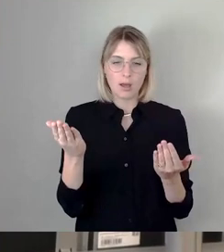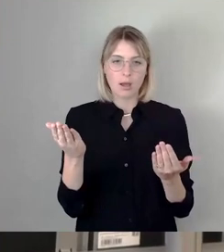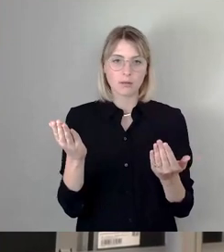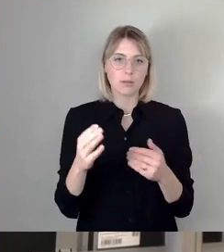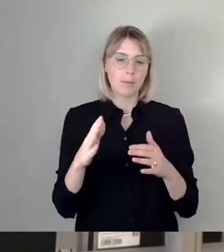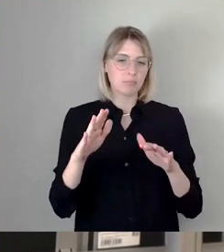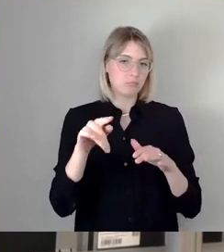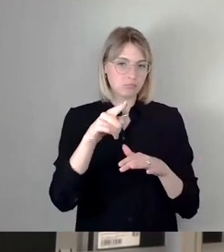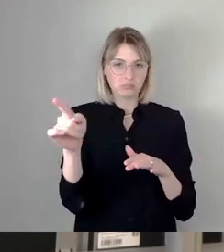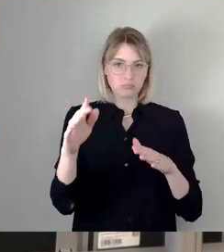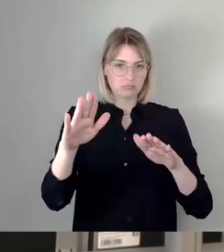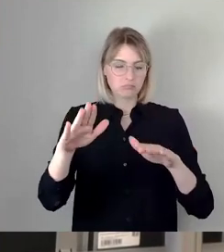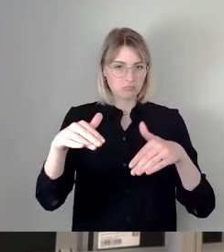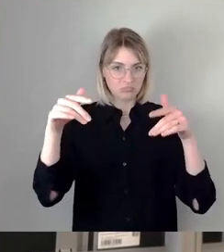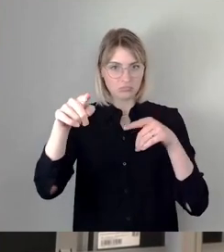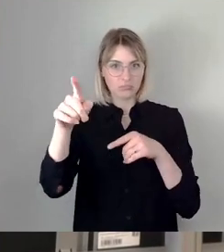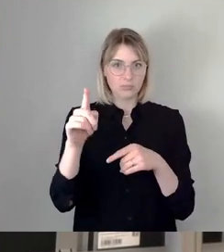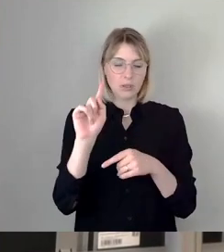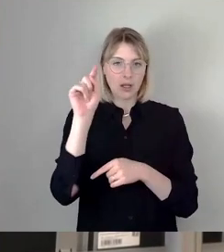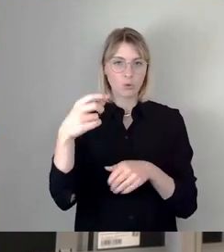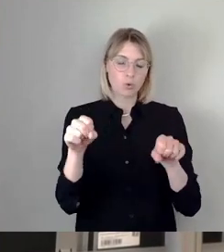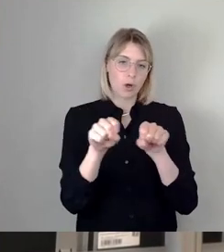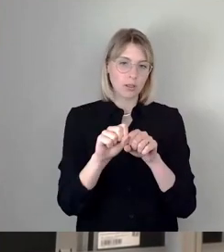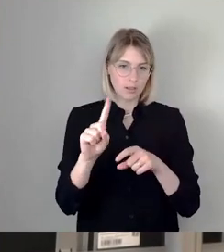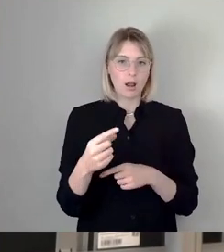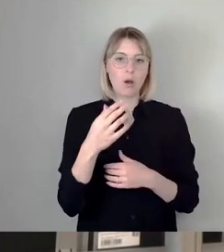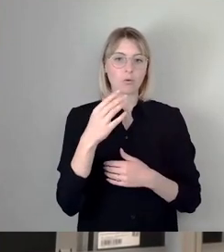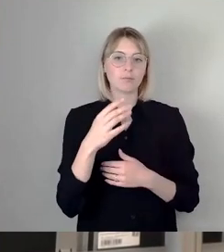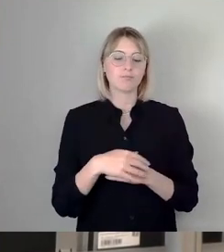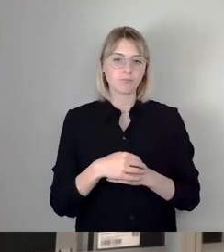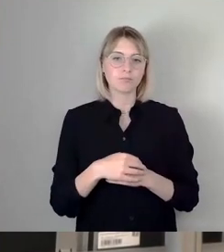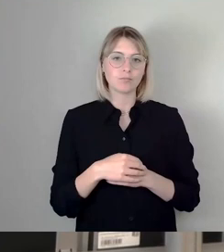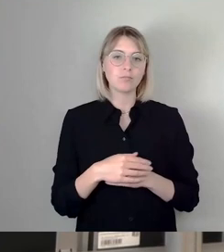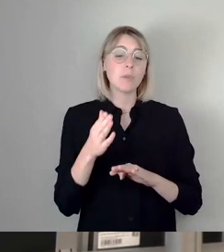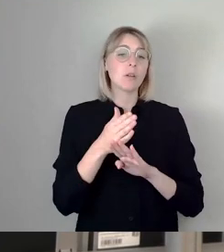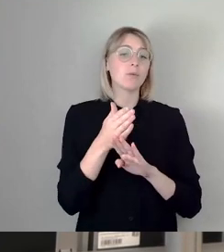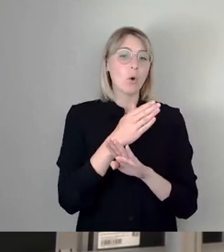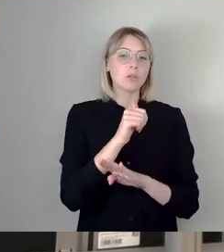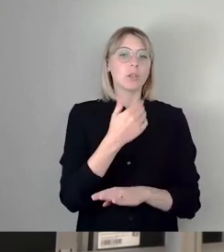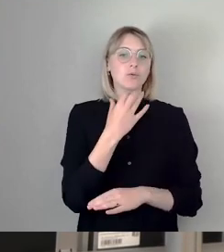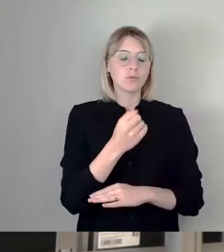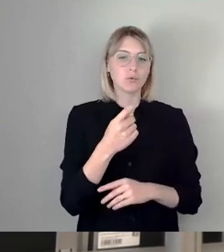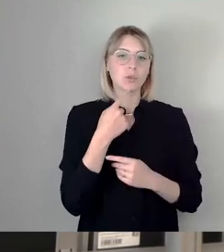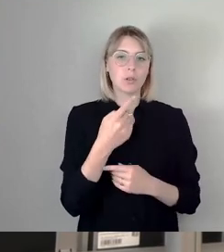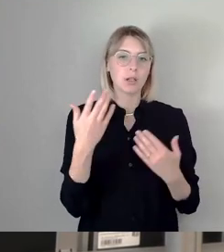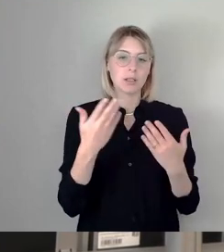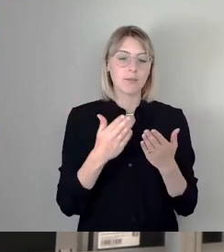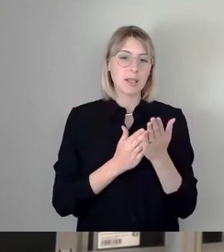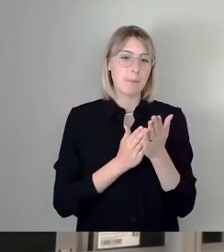Stream. Um es vorweg zu sagen, die eine Sache, die Planungen, die jetzt